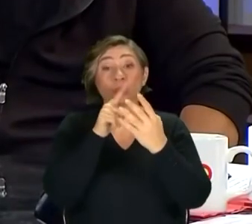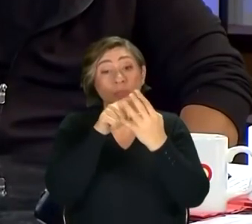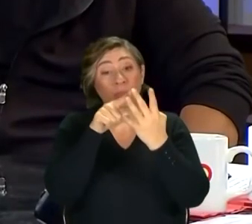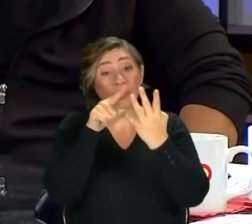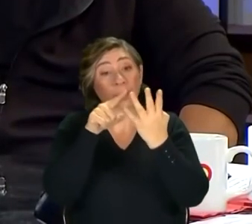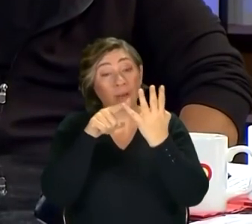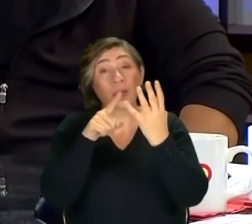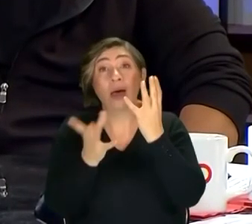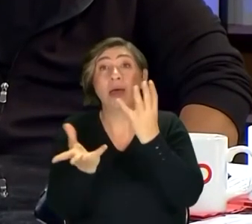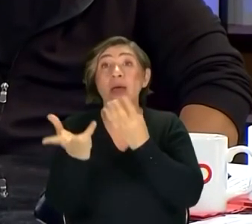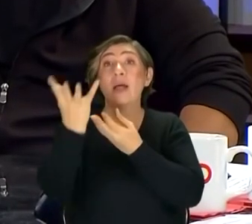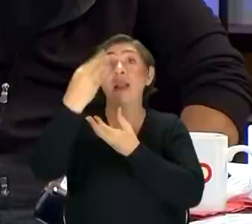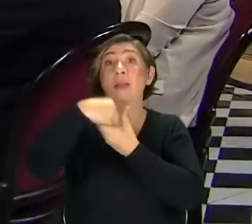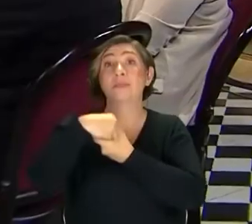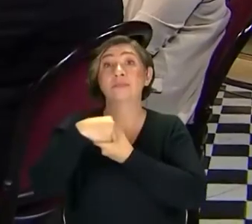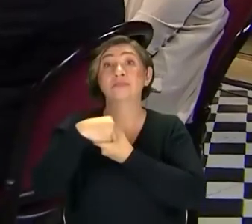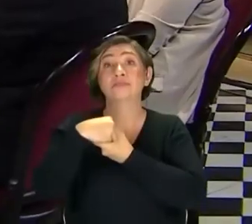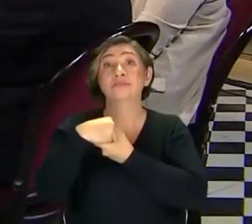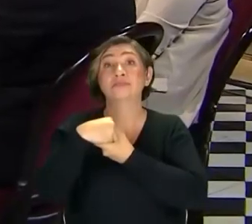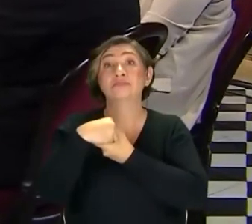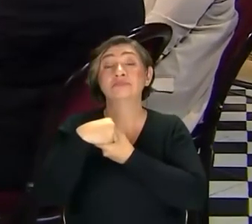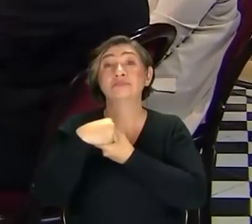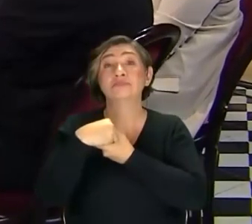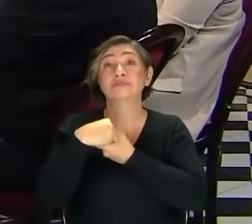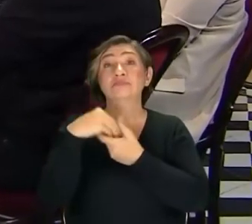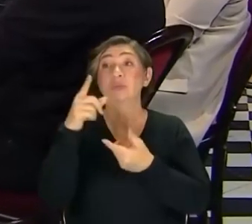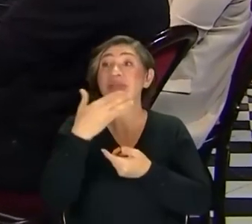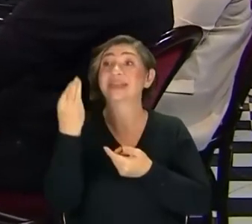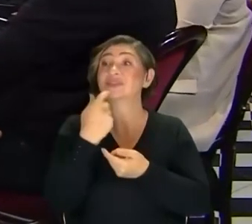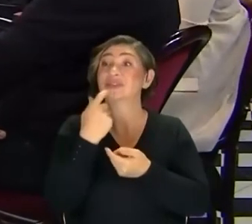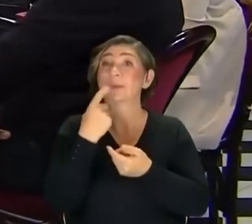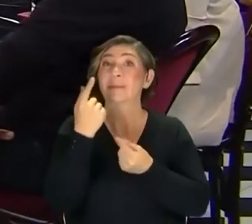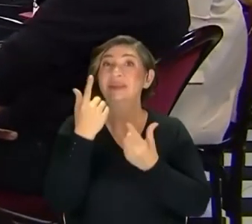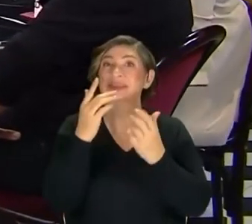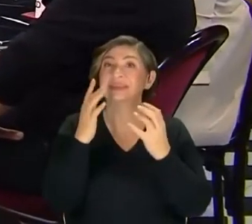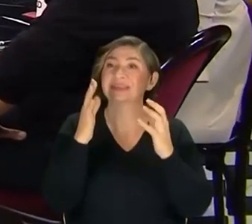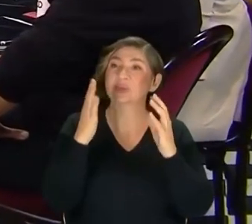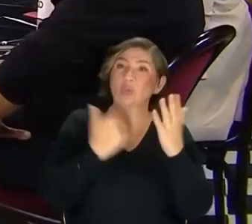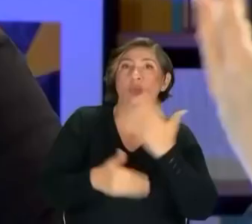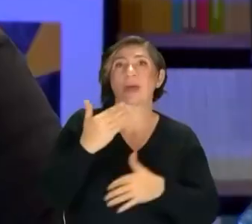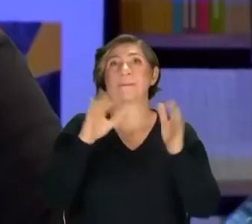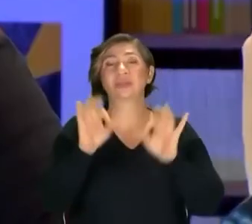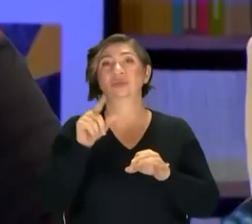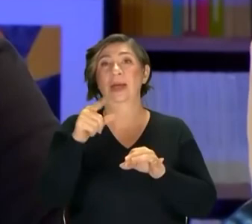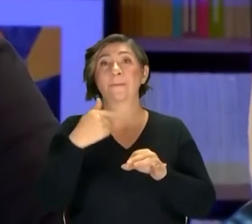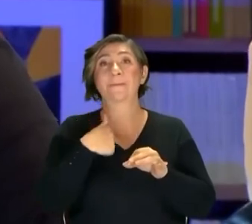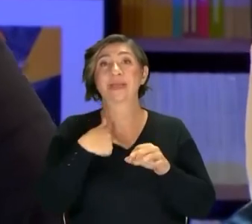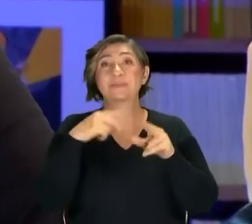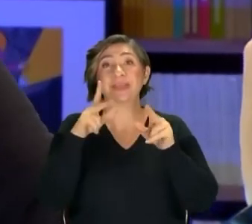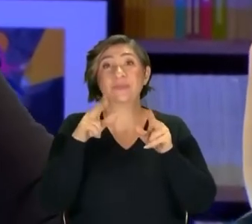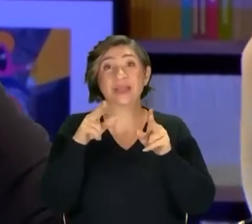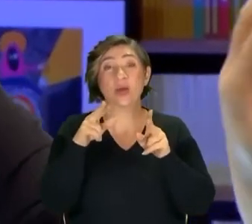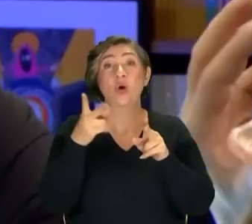bence bu genç yaşta seni biraz hırpalayacak artık. Tabii tabii. Yani benim gibi